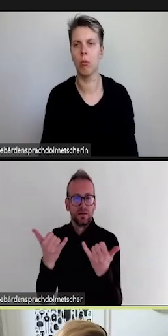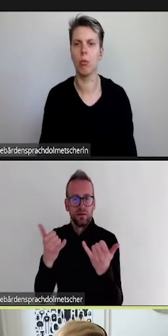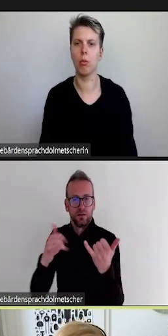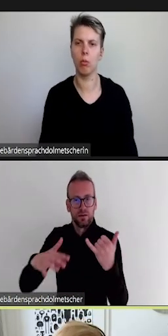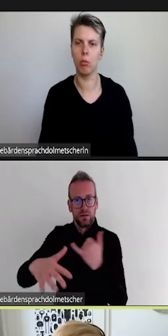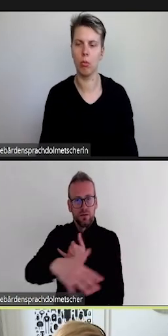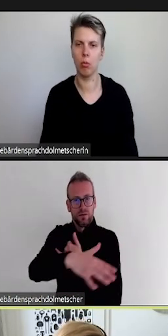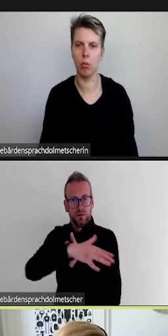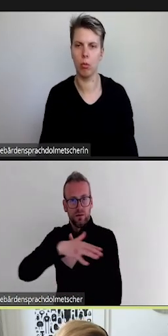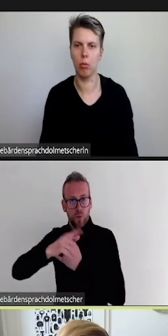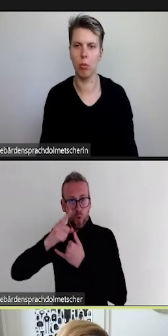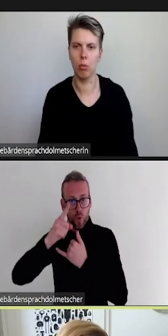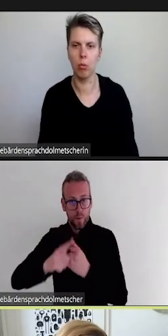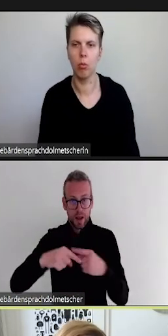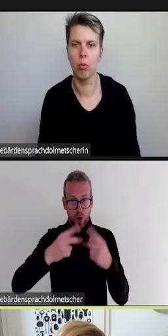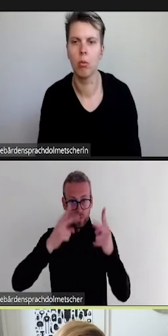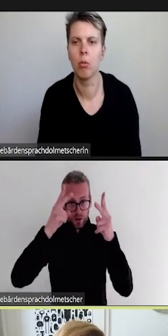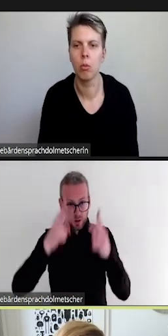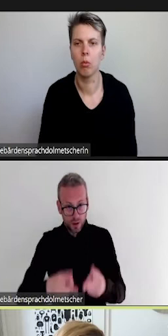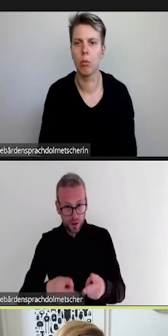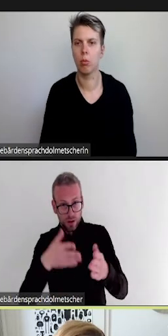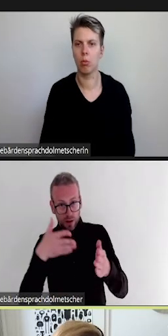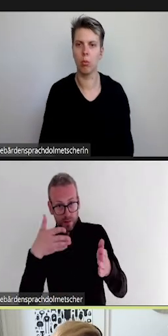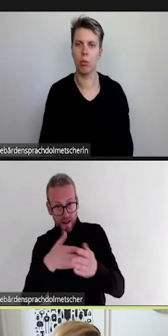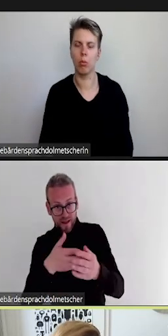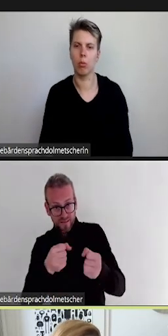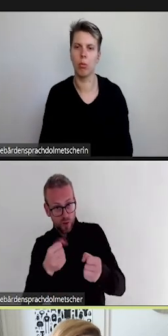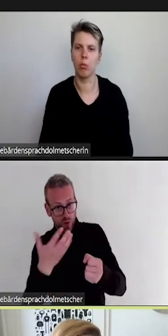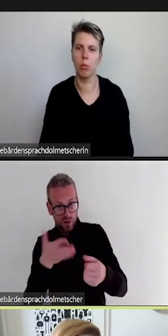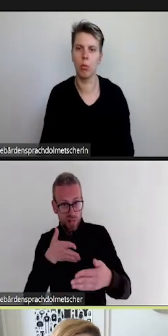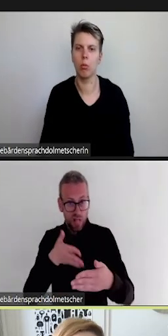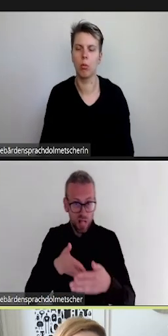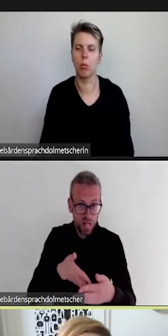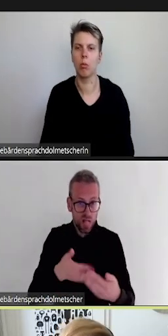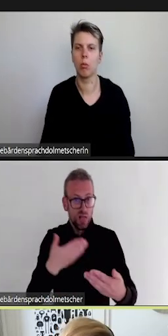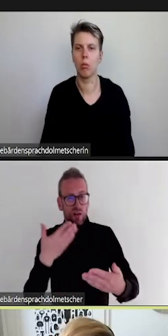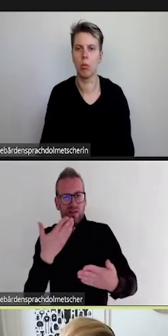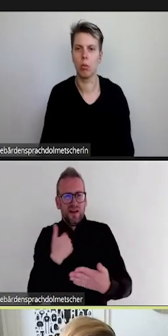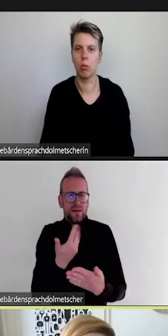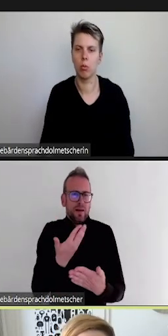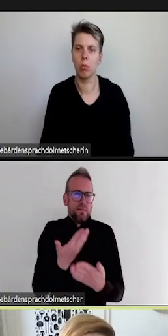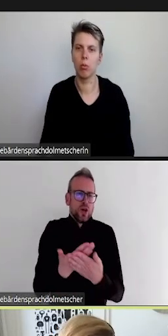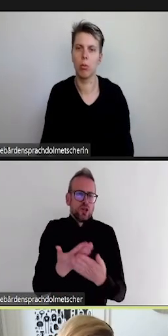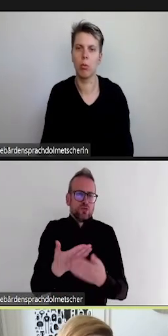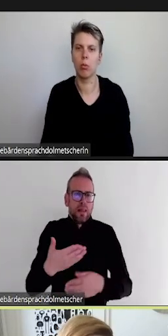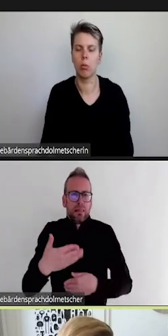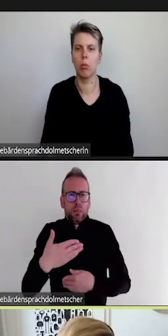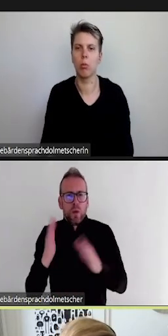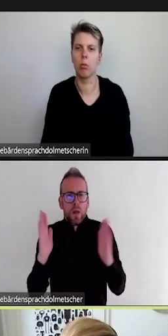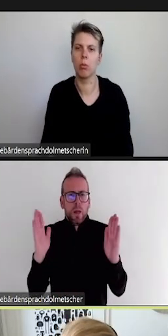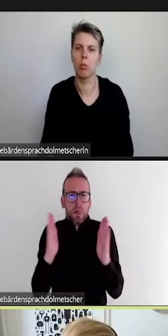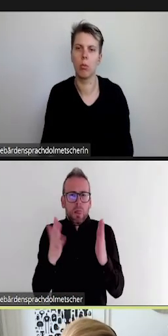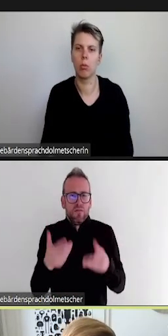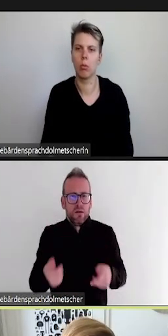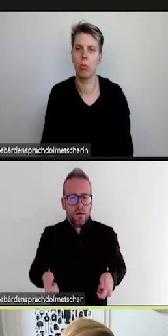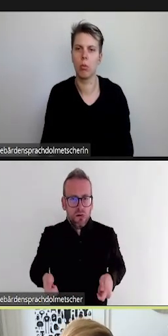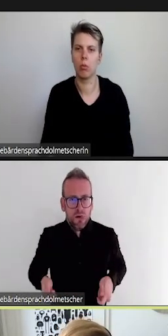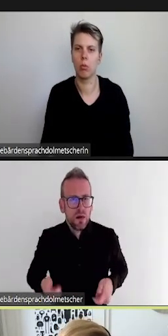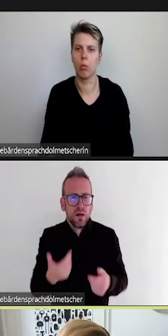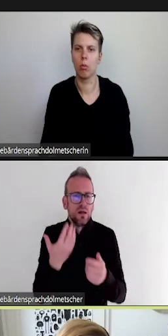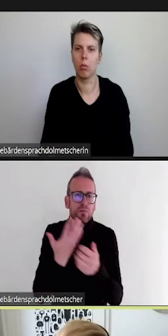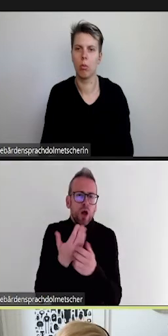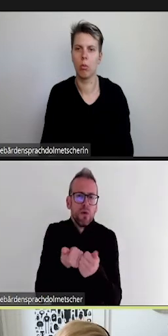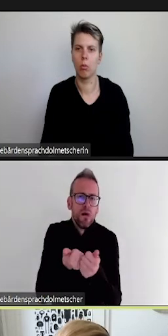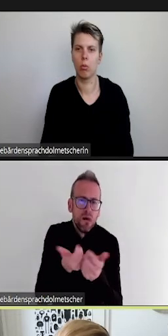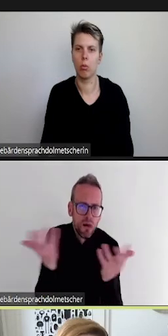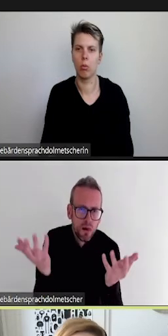letztlich aber auch den Ausschlag gegeben hat, ist, dass wir für die Software an der Uni Göttingen eine Nutzungslizenz bereits vorliegen hatten. Also